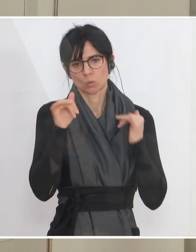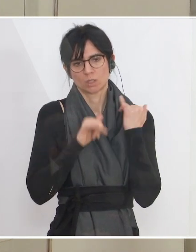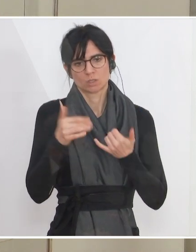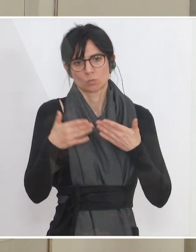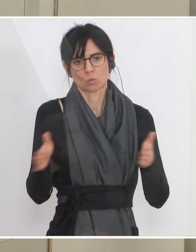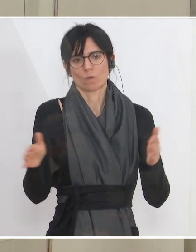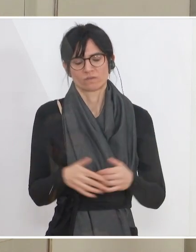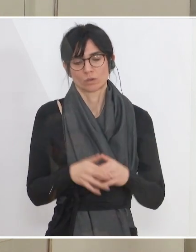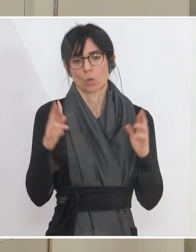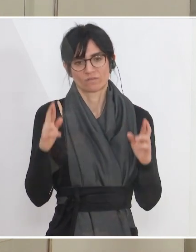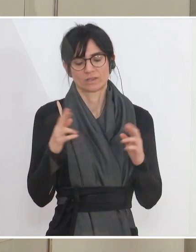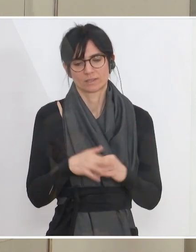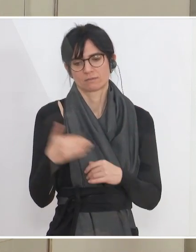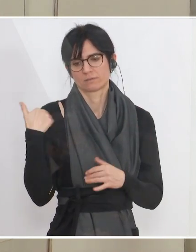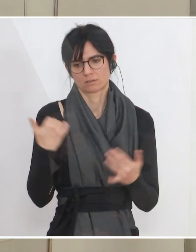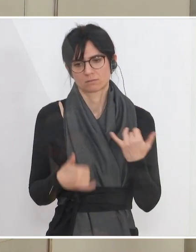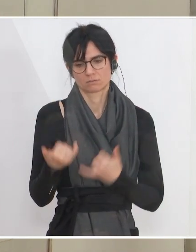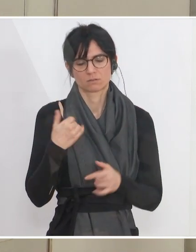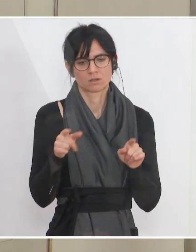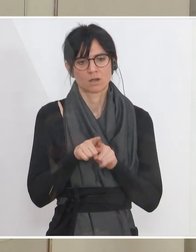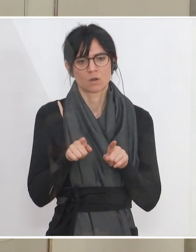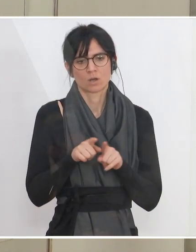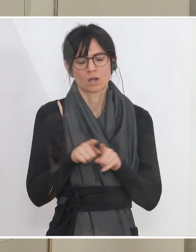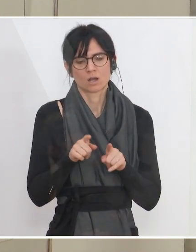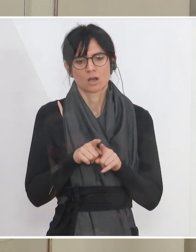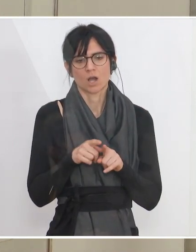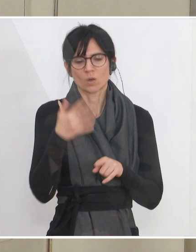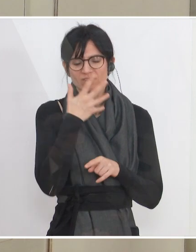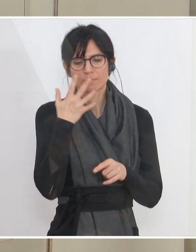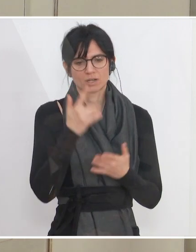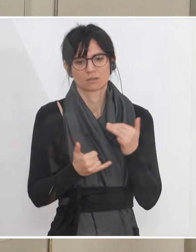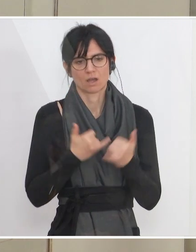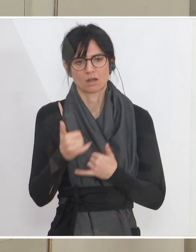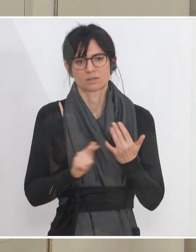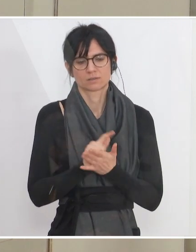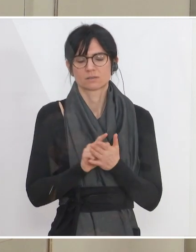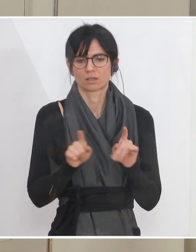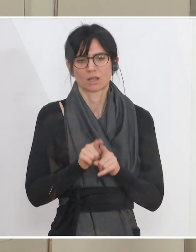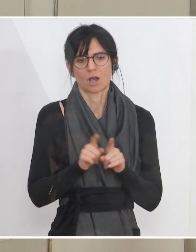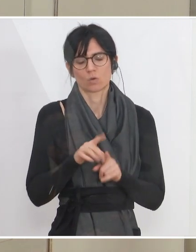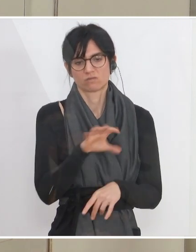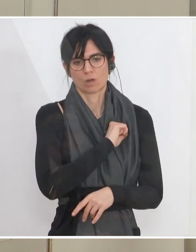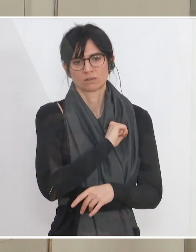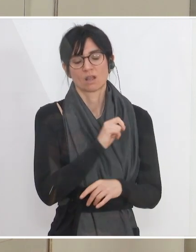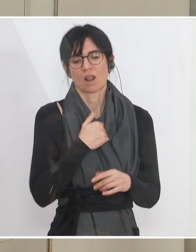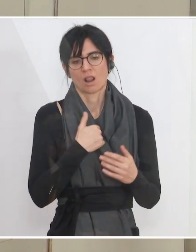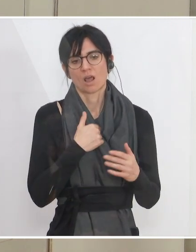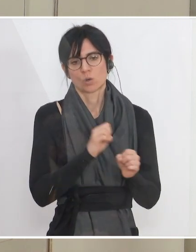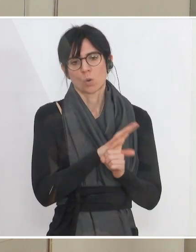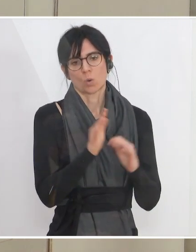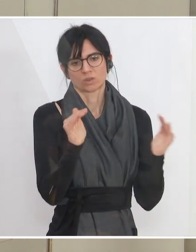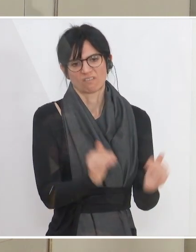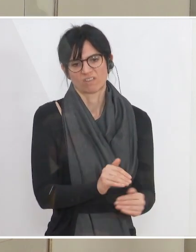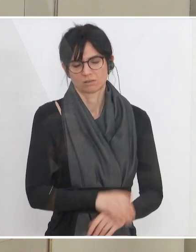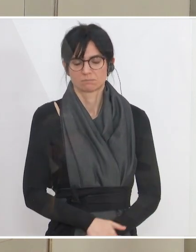letzten Jahr, dass auch die Wärme-Jahreszeit einen Beitrag leisten wird, das Infektionsgeschehen in den Griff zu